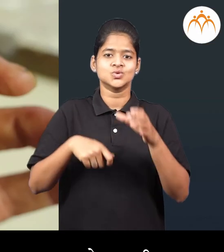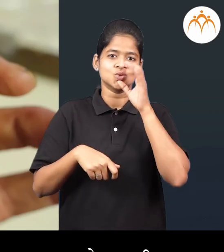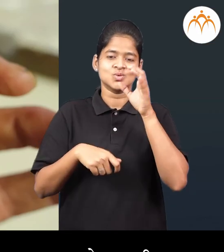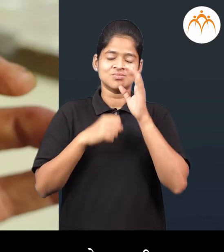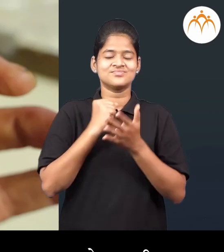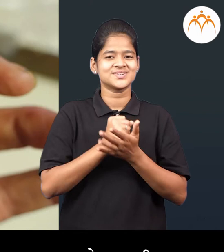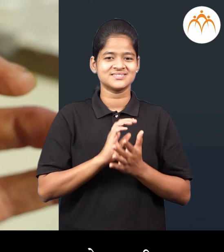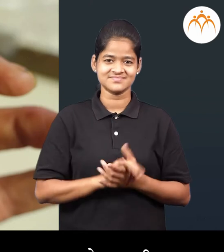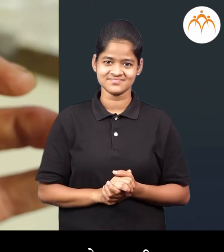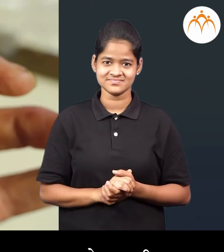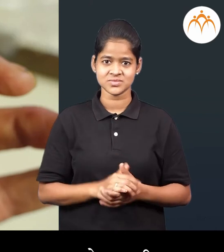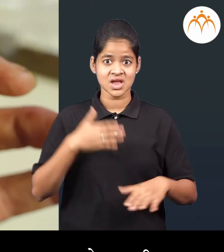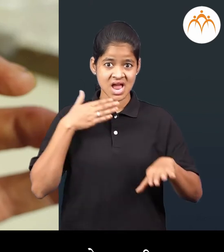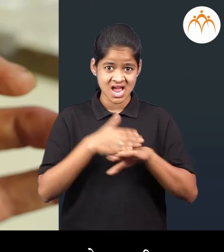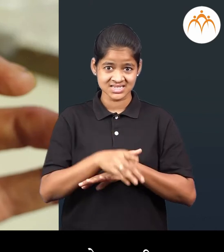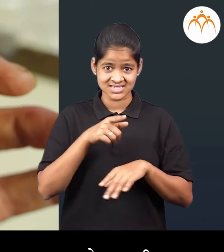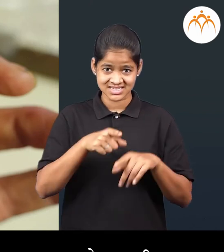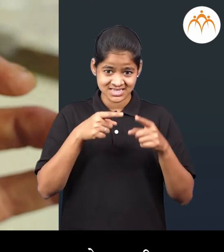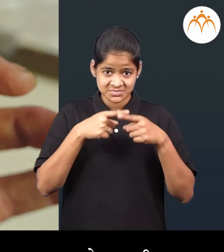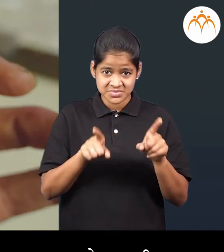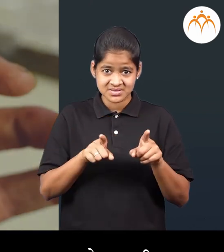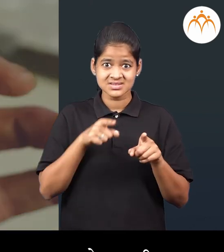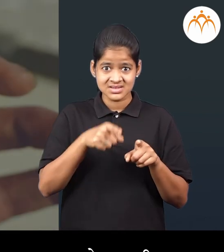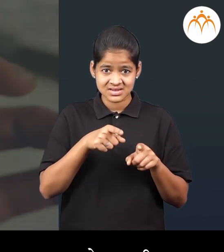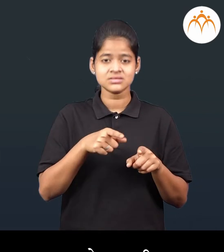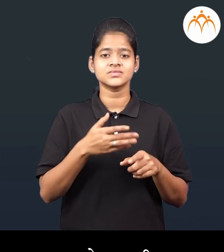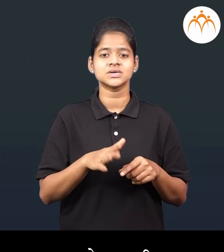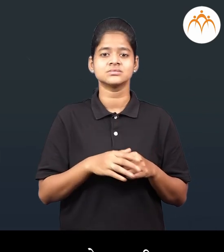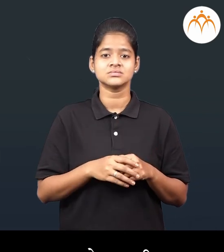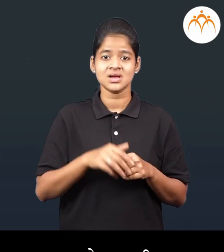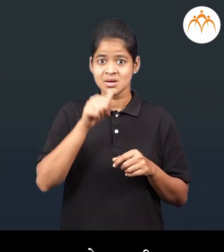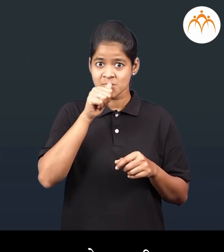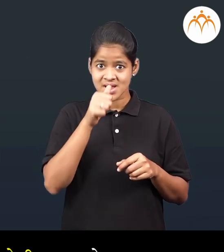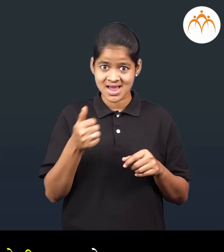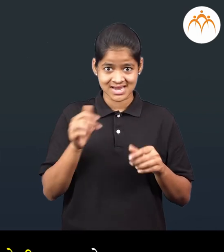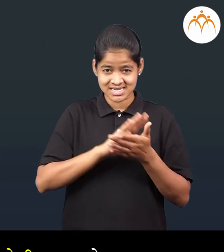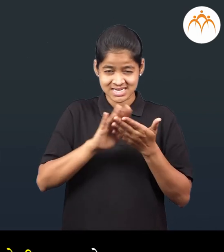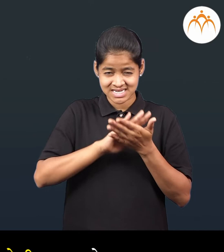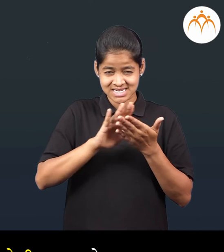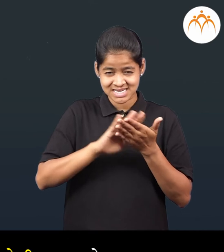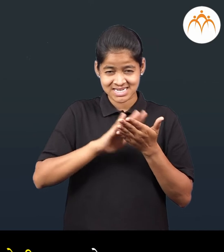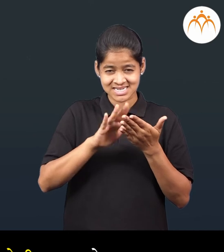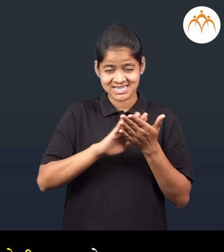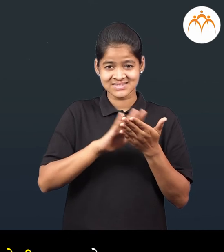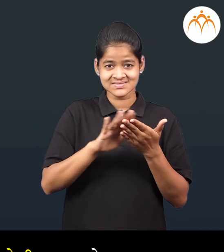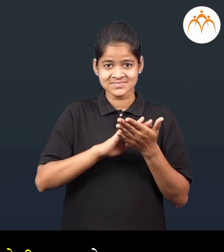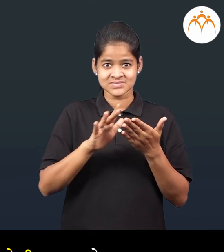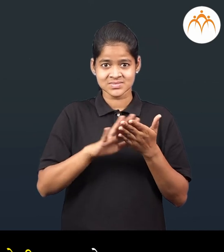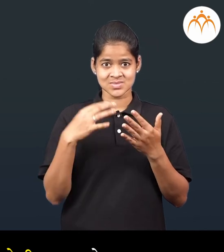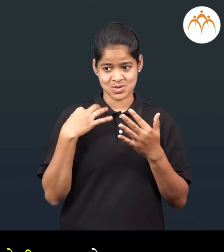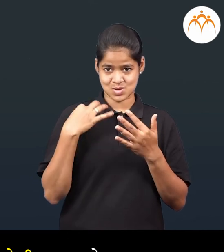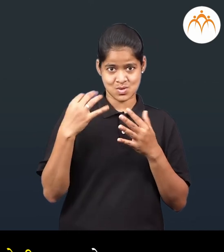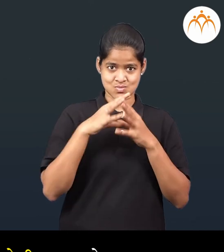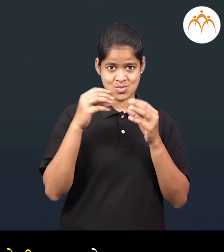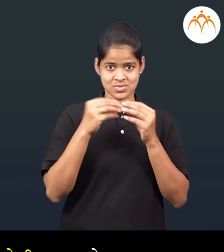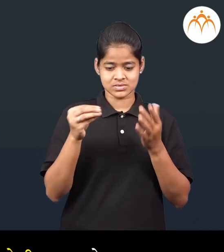छोटी जखम जाली, तर जखम स्वच्छ पाणयानी धुआवी कोरडी करून, त्यावर आयोडीन